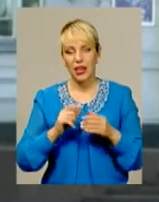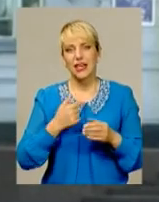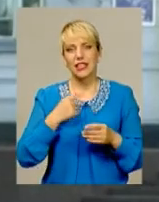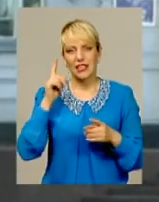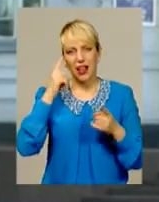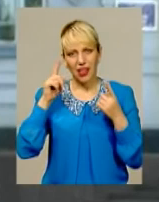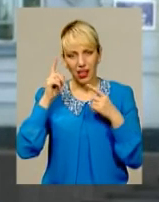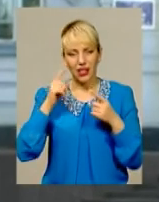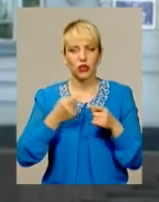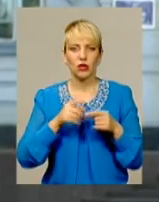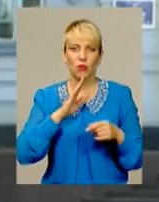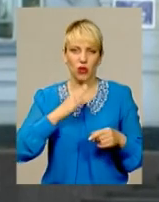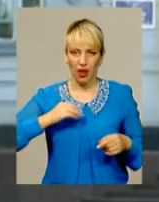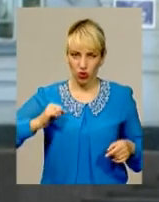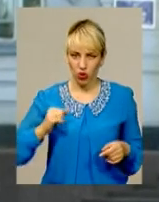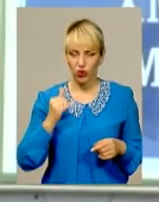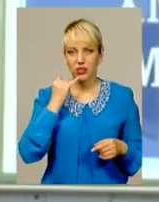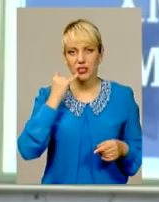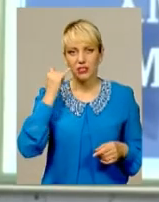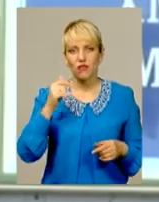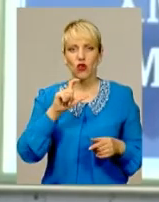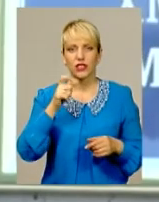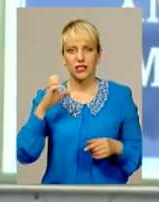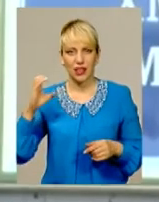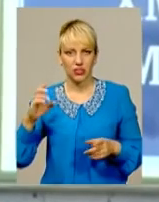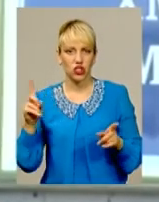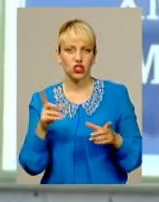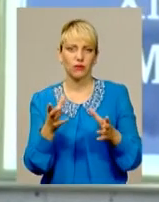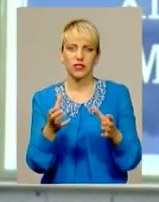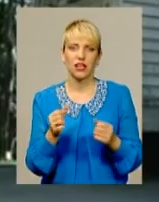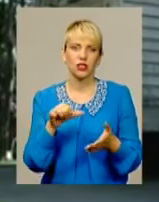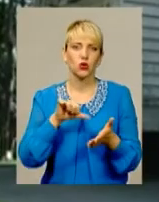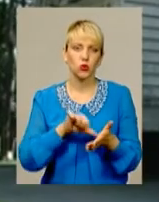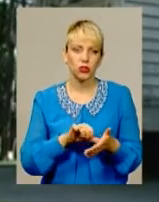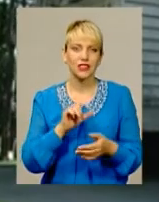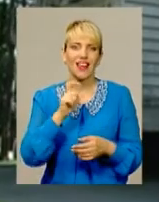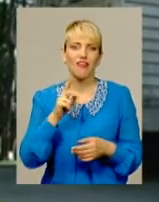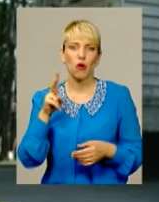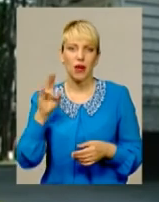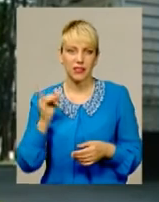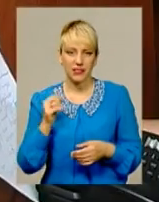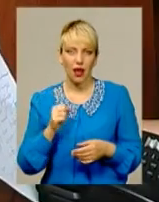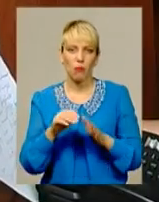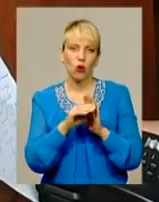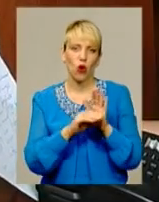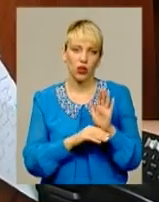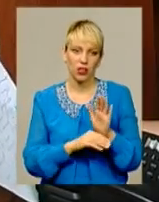парламенту і з відділу стажування, котрий пропонує взяти участь у європейській програмі в Брюсселі. Отож, дзвінок перший.